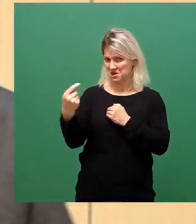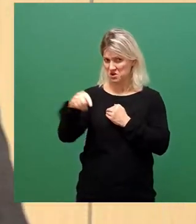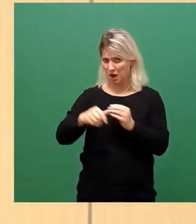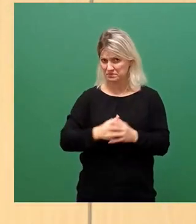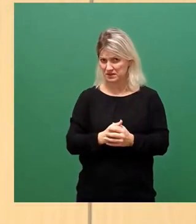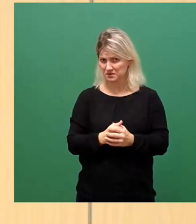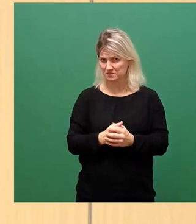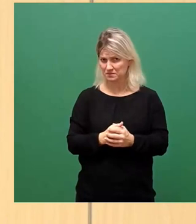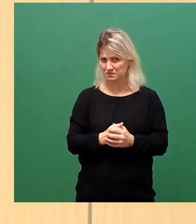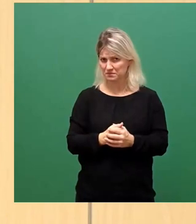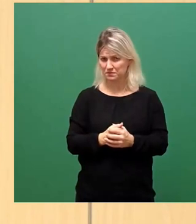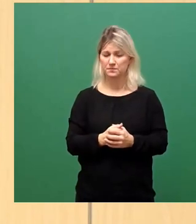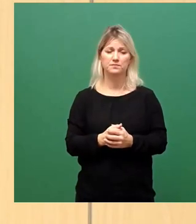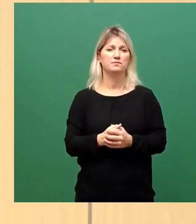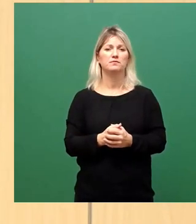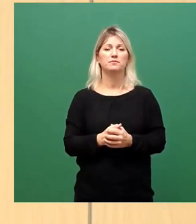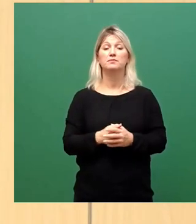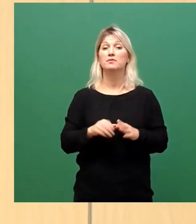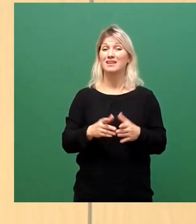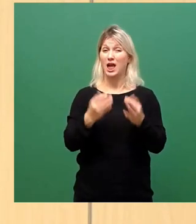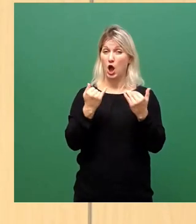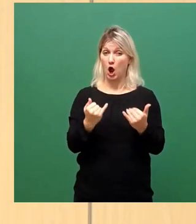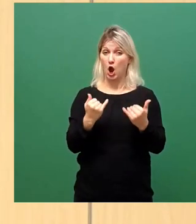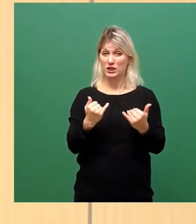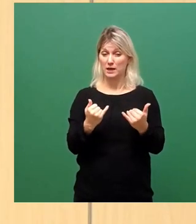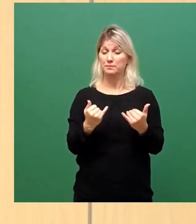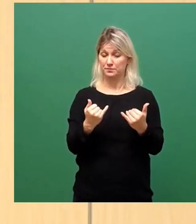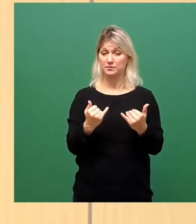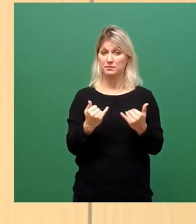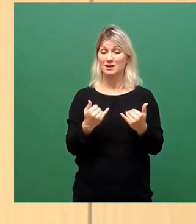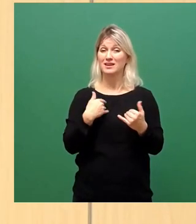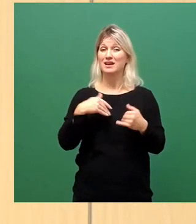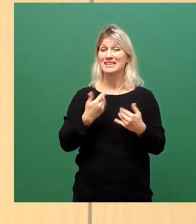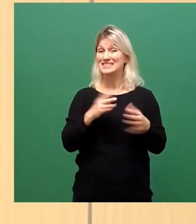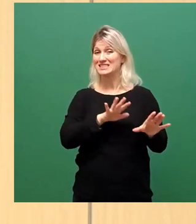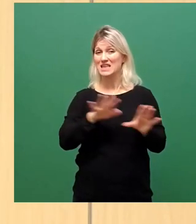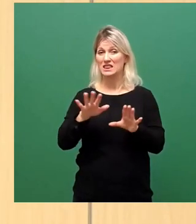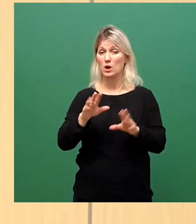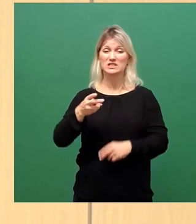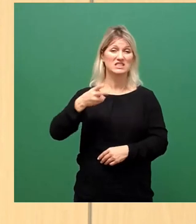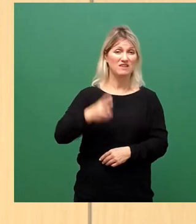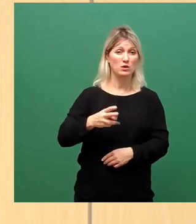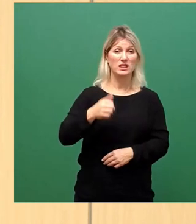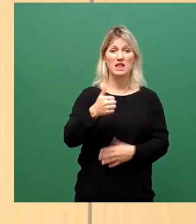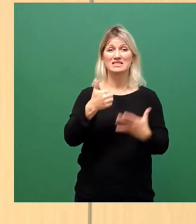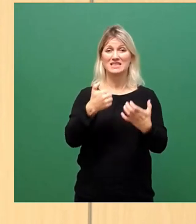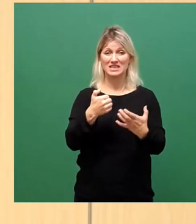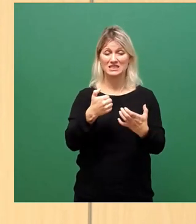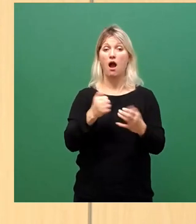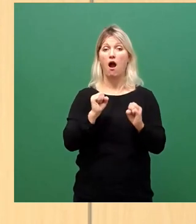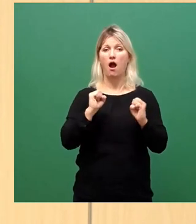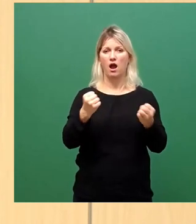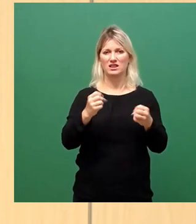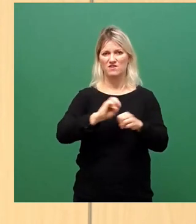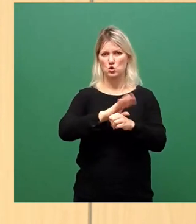aktiv heute, haben wir 10.261 aktive Corona-Fälle. Das klingt